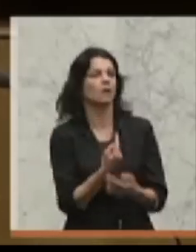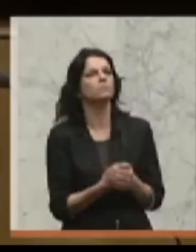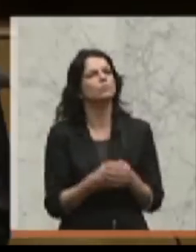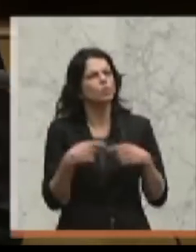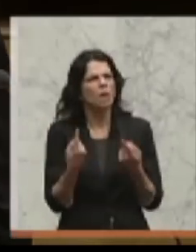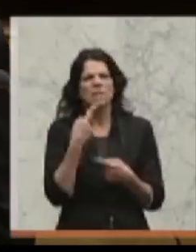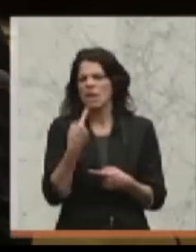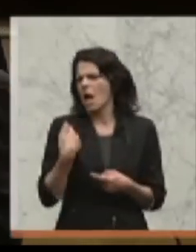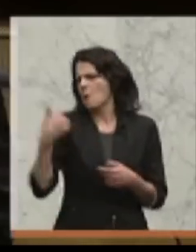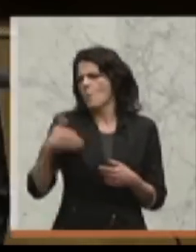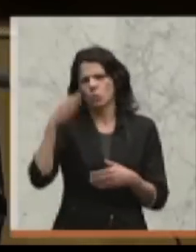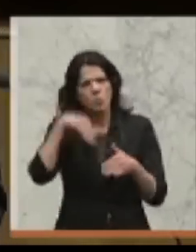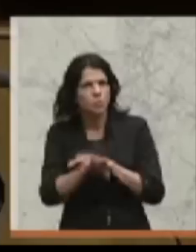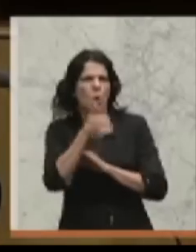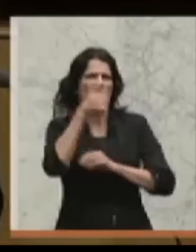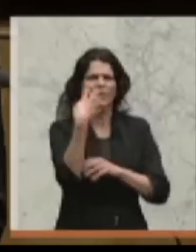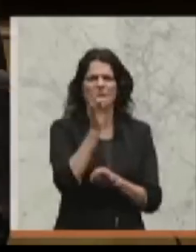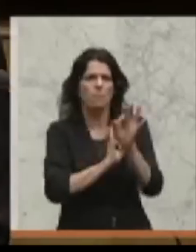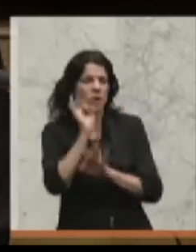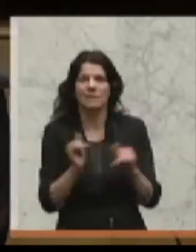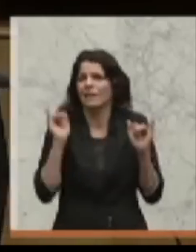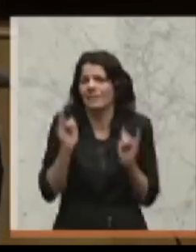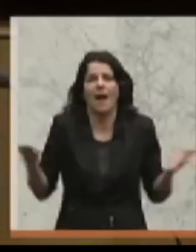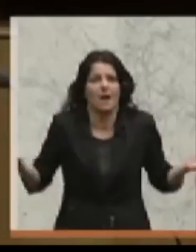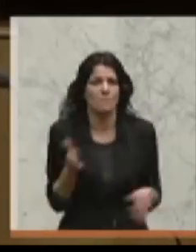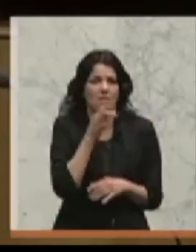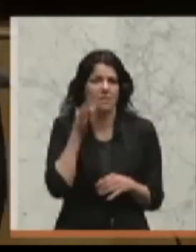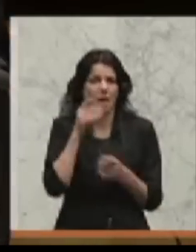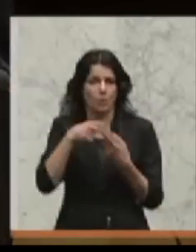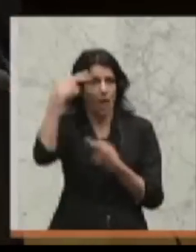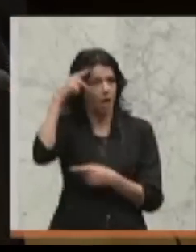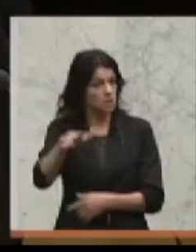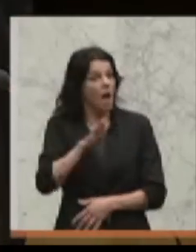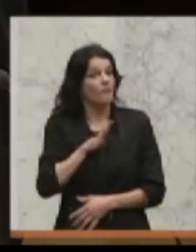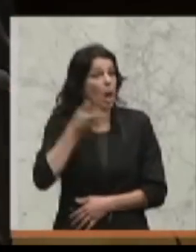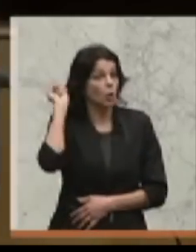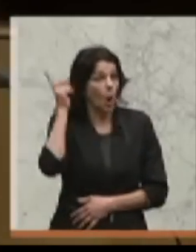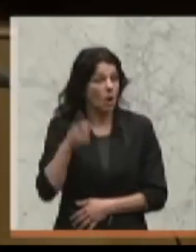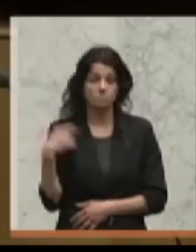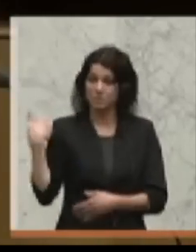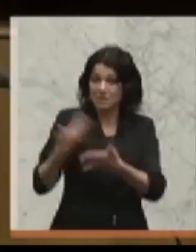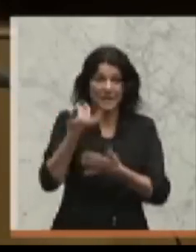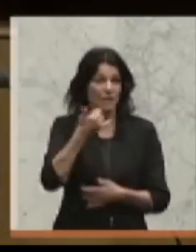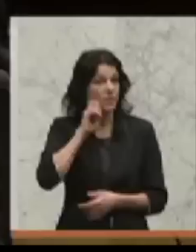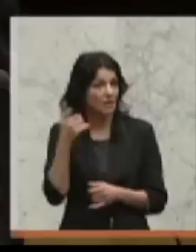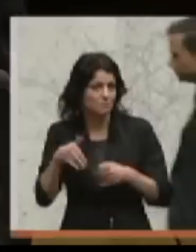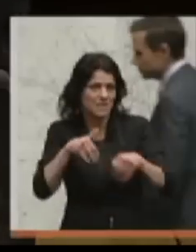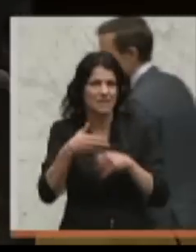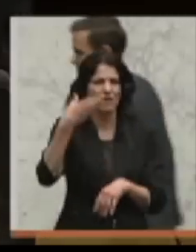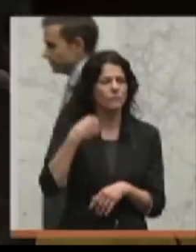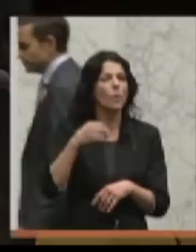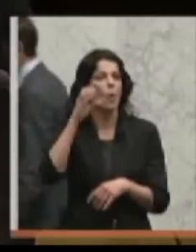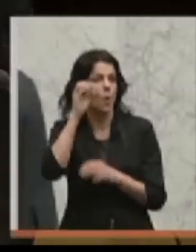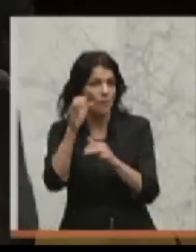müssen runter unter 40 Prozent. meine Damen und Herren, das ist ja eine gefährliche Drohung. Bis jetzt hat jeder Finanzminister der ÖVP und seit dem Jahr